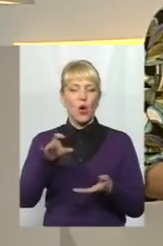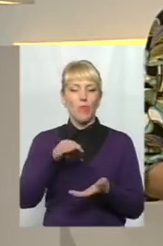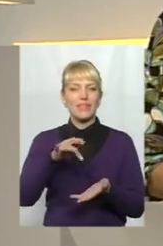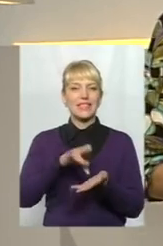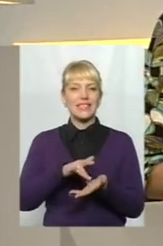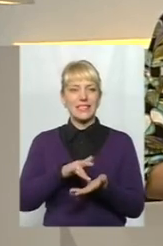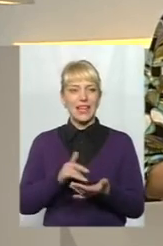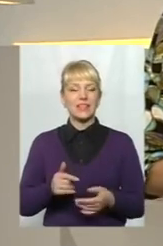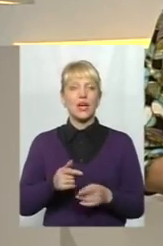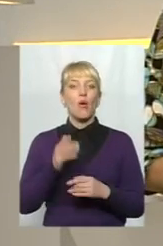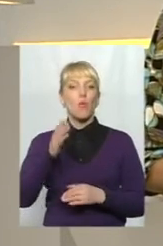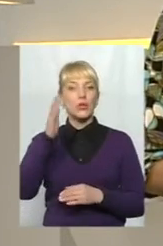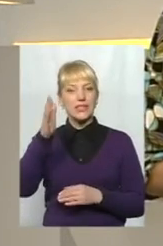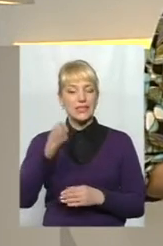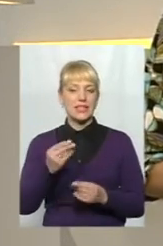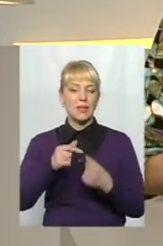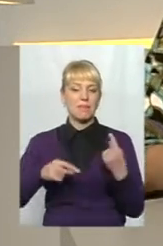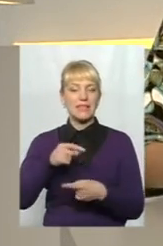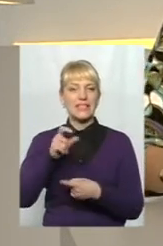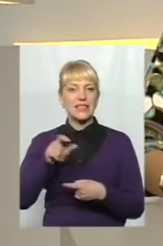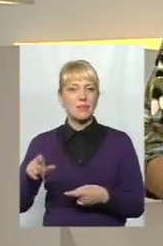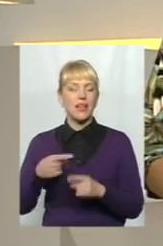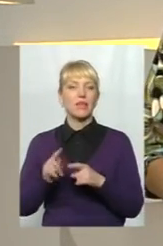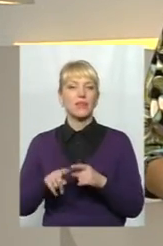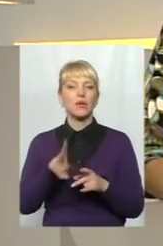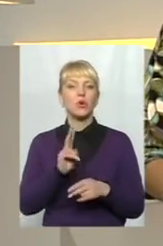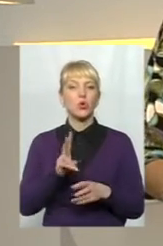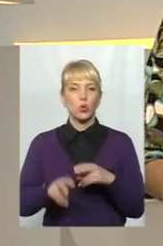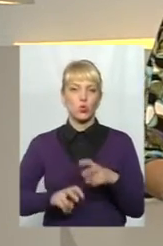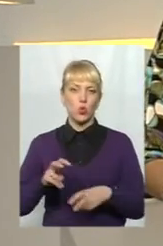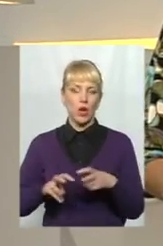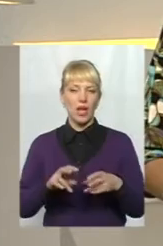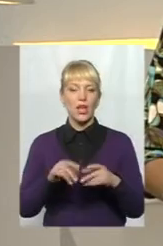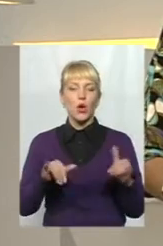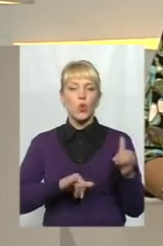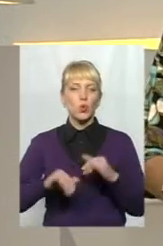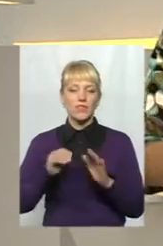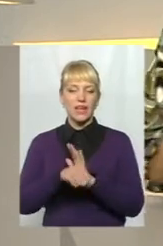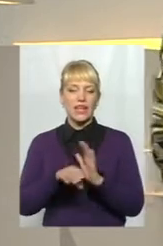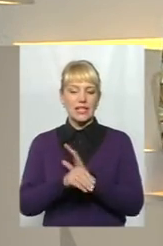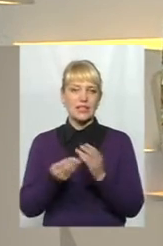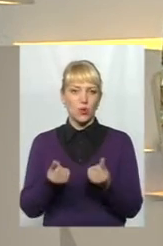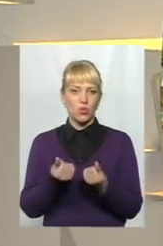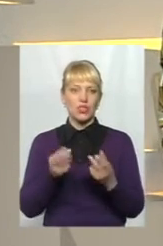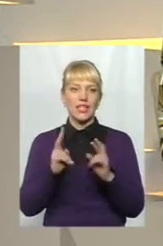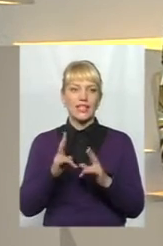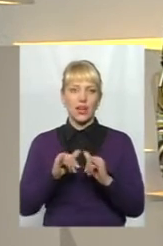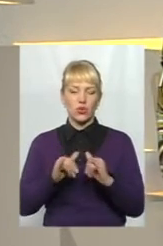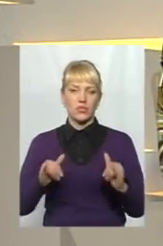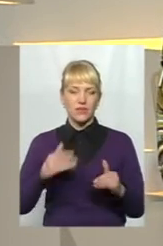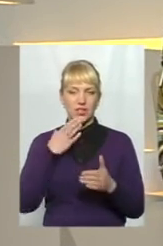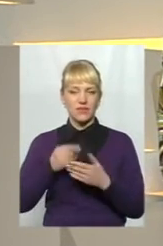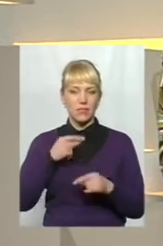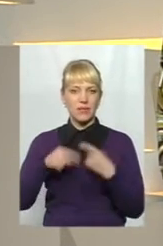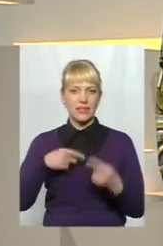потенційним бізнесменам, тим, хто шукає куди вкласти кошти і як розвинути свій